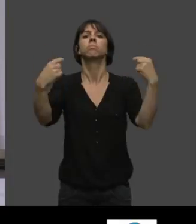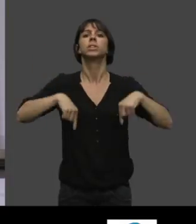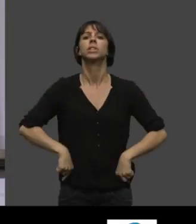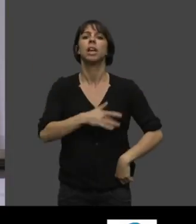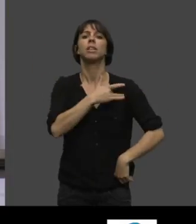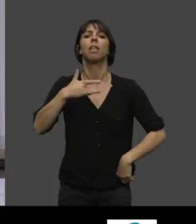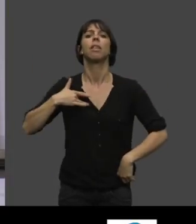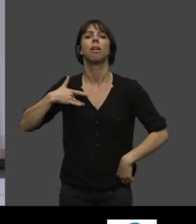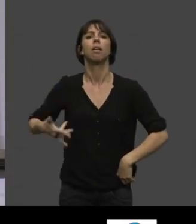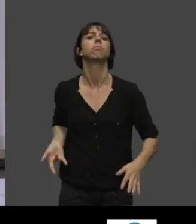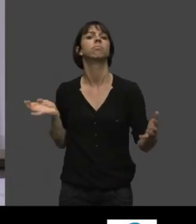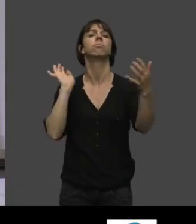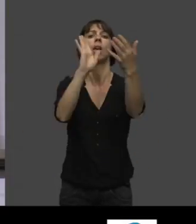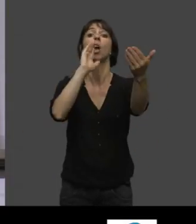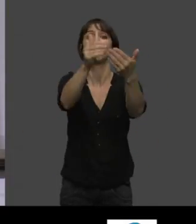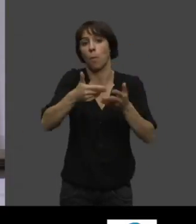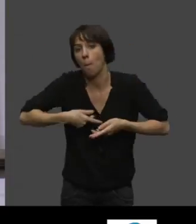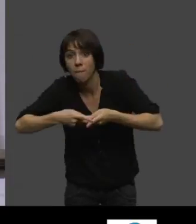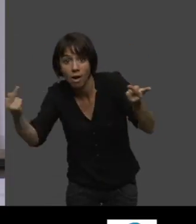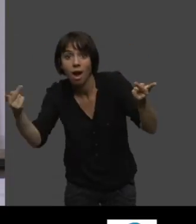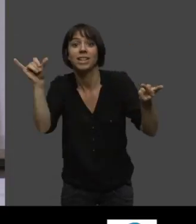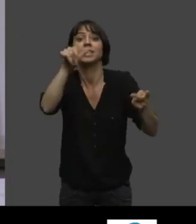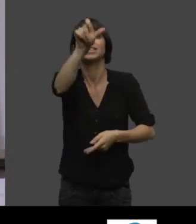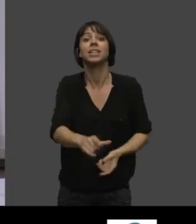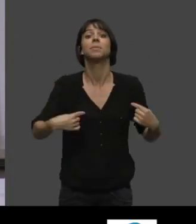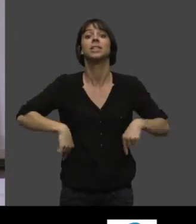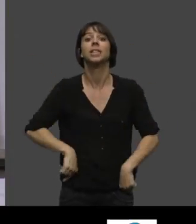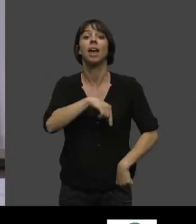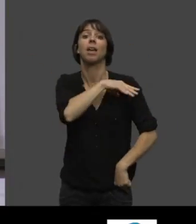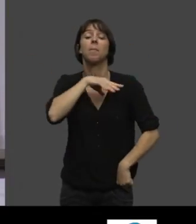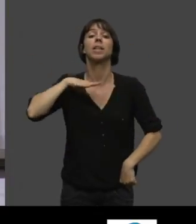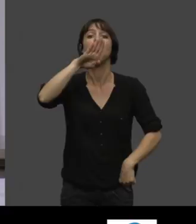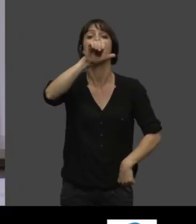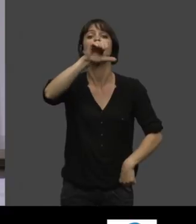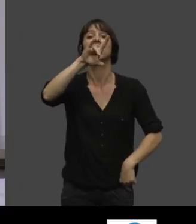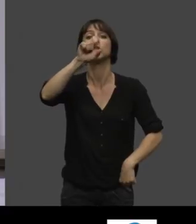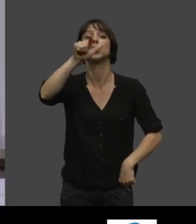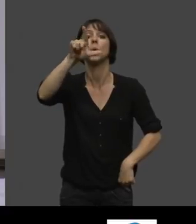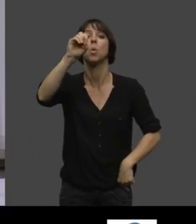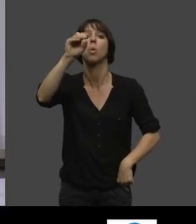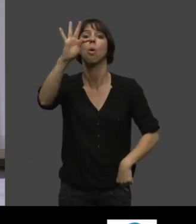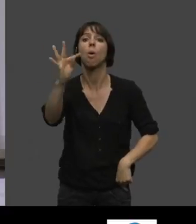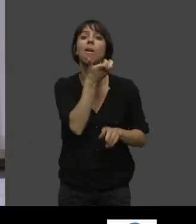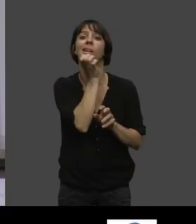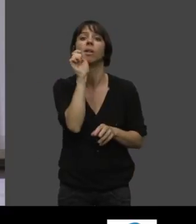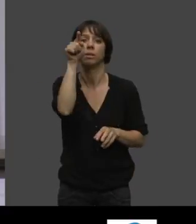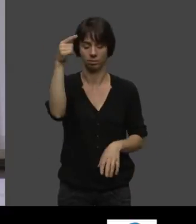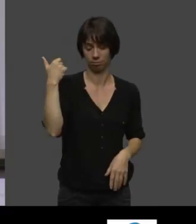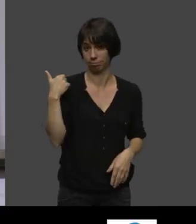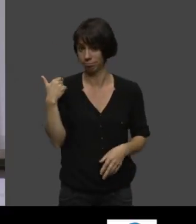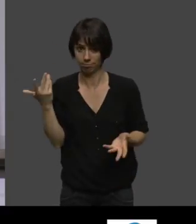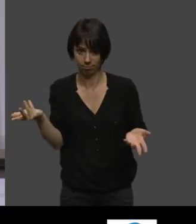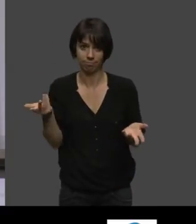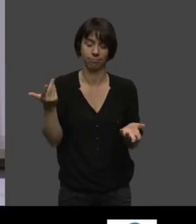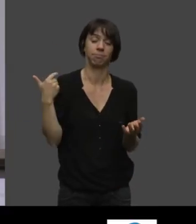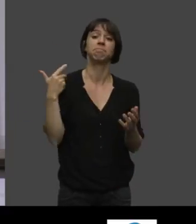Mme Bachelot, je vous dis tout là, avec Mme Bachelot, et on était venus pour